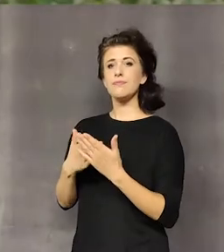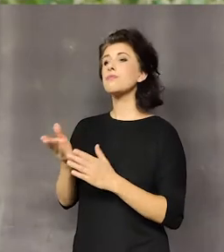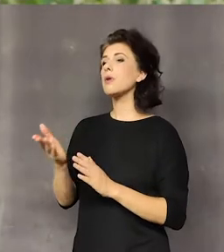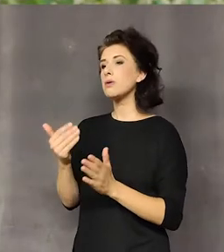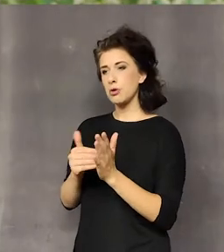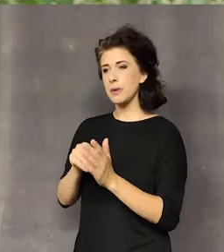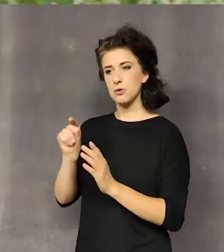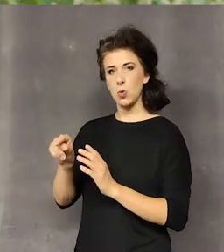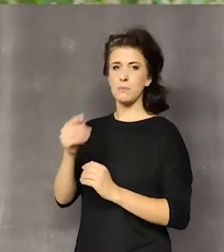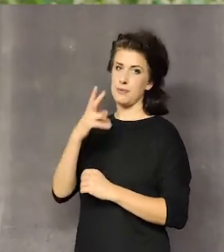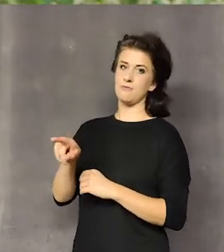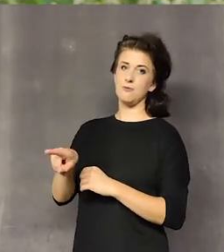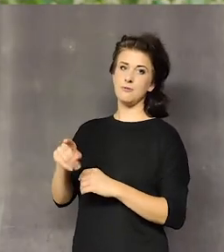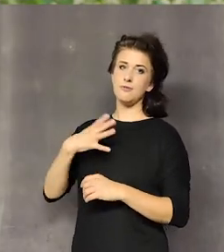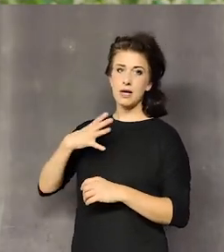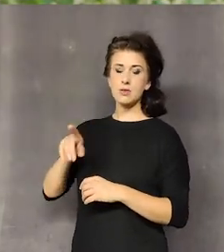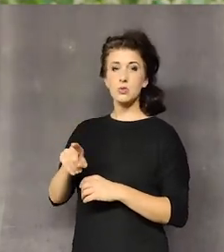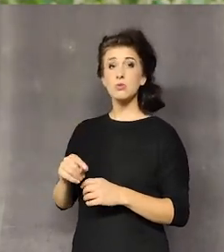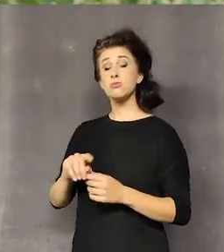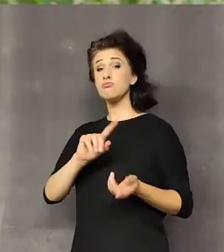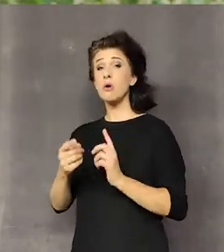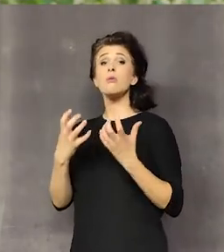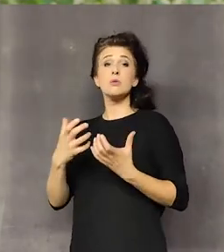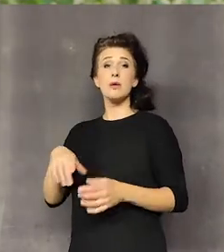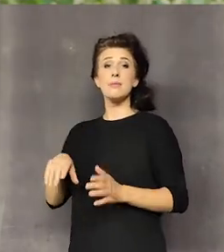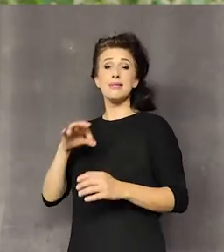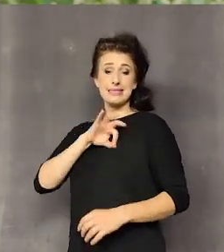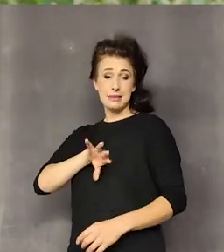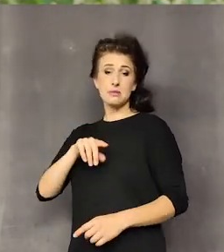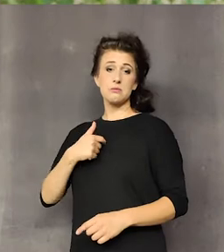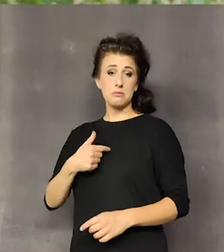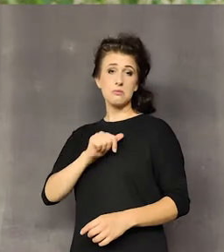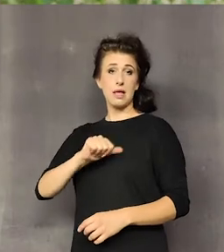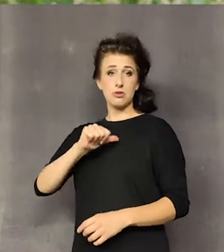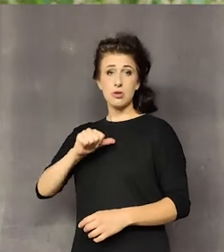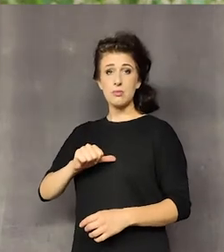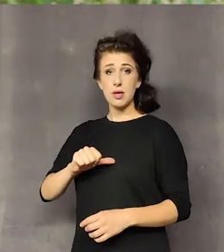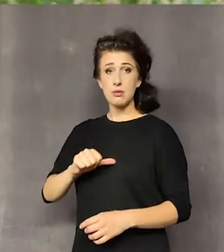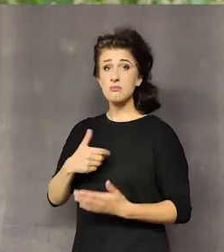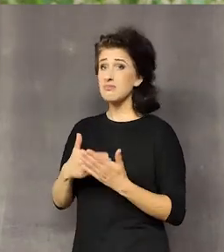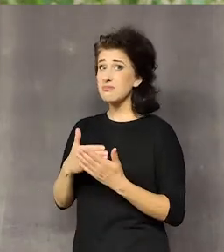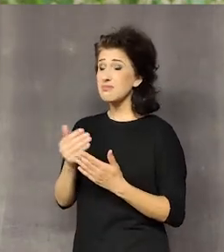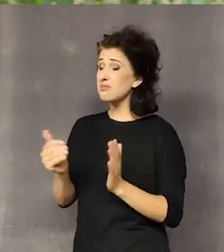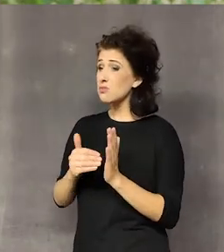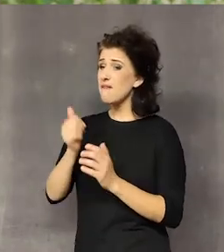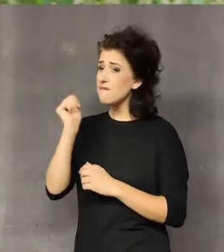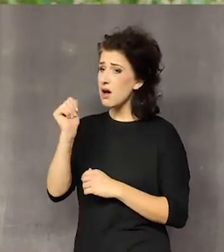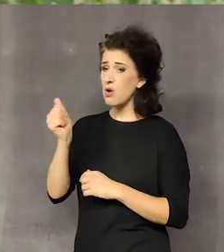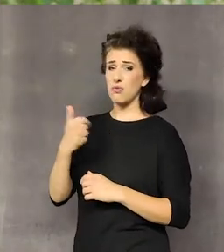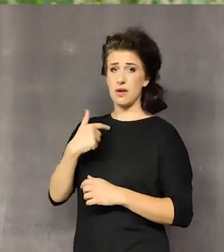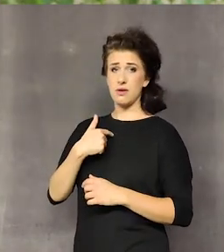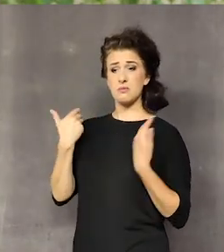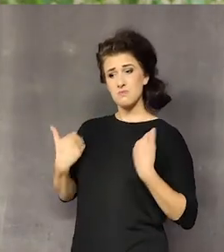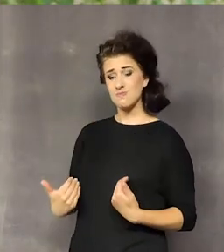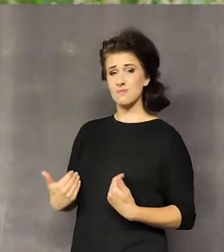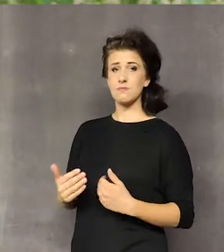Jeśli jesteśmy zawodowym zbieraczem albo chcemy pozyskać coś dla siebie, nie róbmy tego w ten sposób, że mamy stanowisko jakieś tam